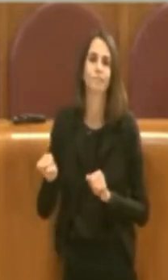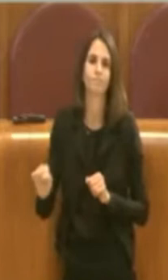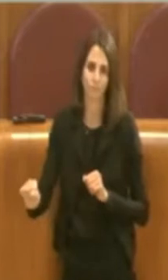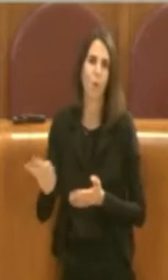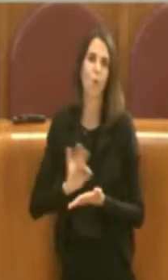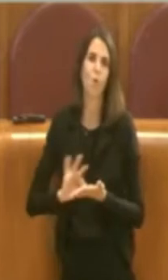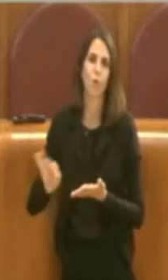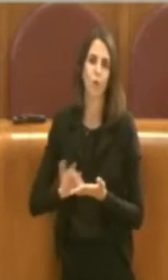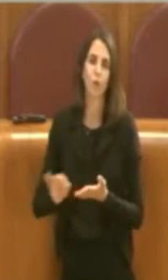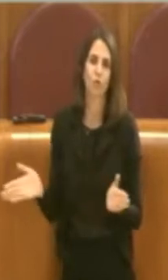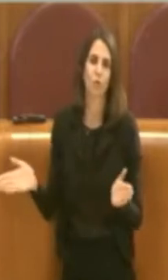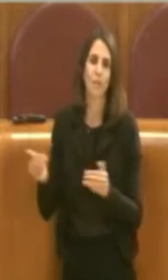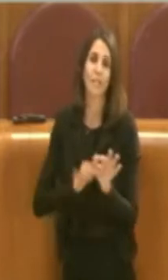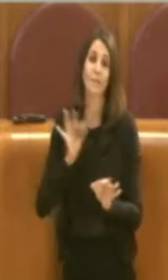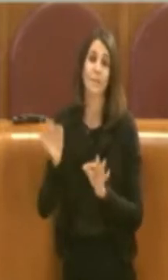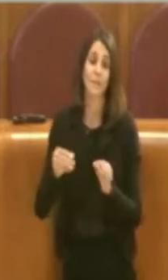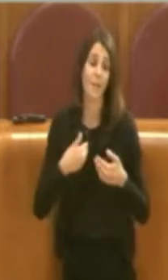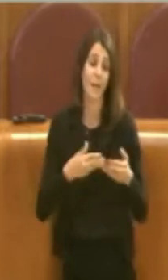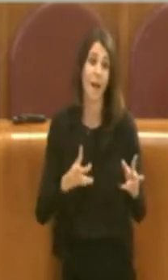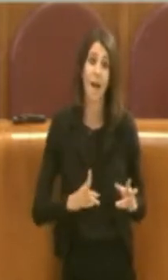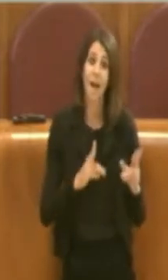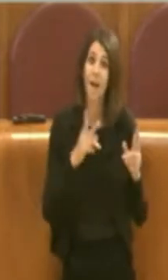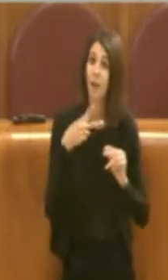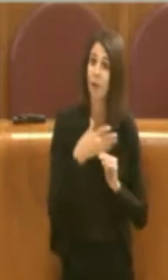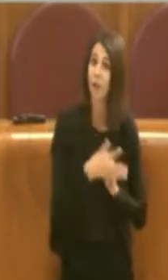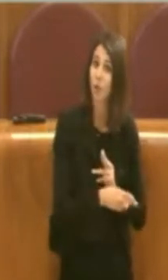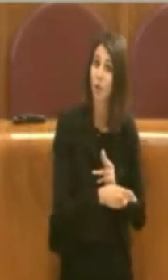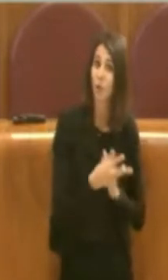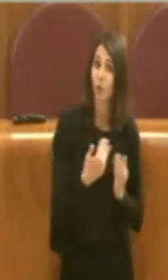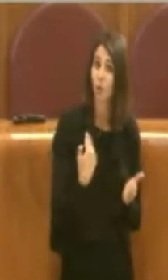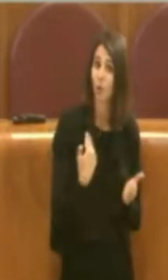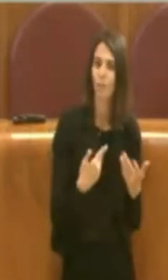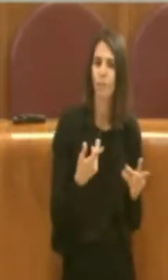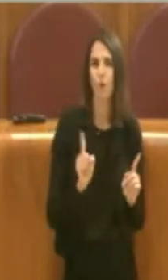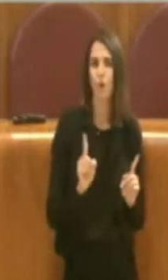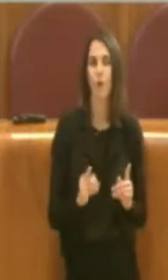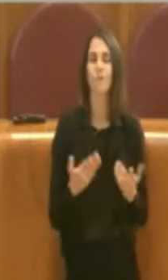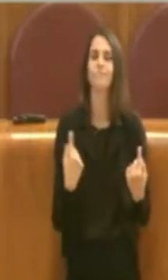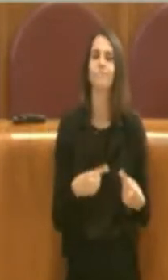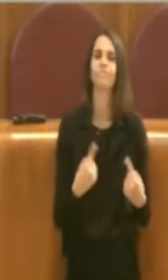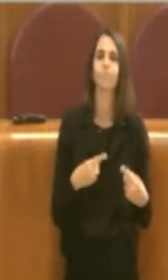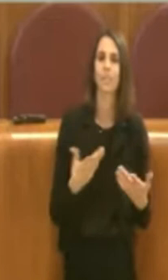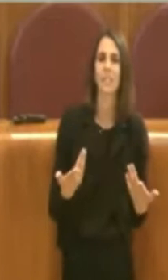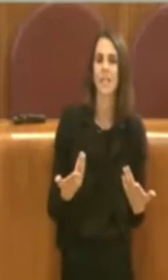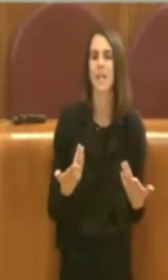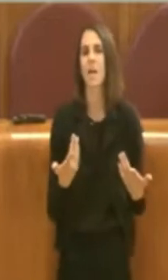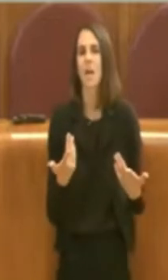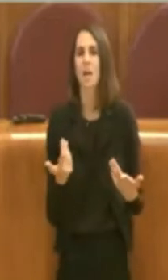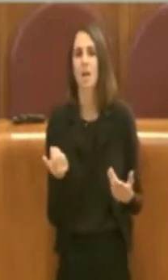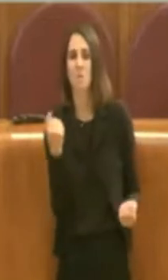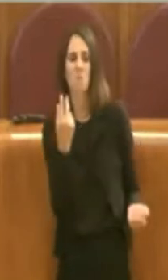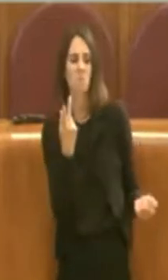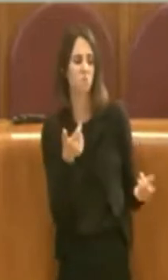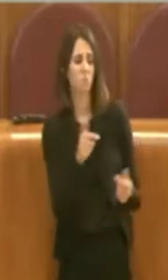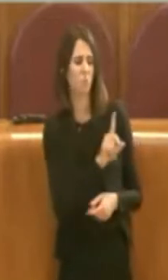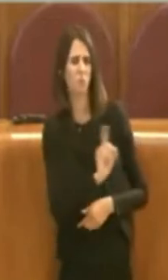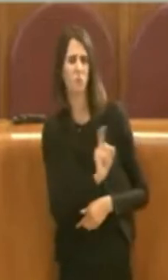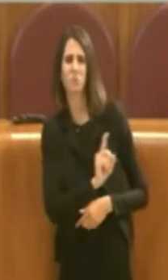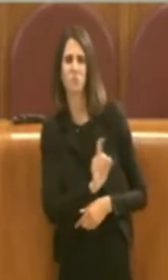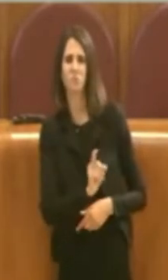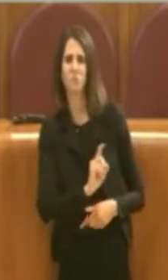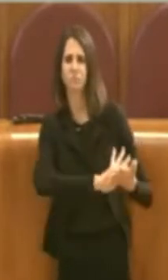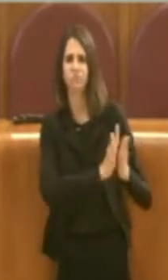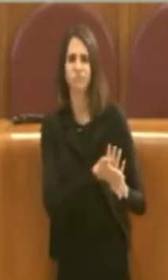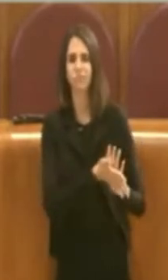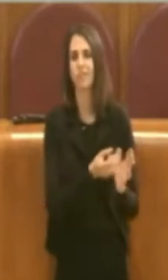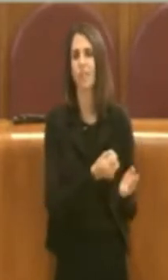quindi quegli impianti poi non si sono aperti immediatamente e purtroppo sono stati oggetto di atti vandalici, di deperimento